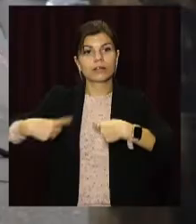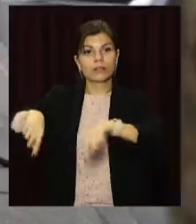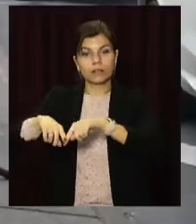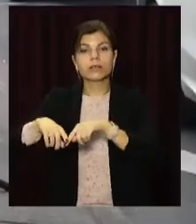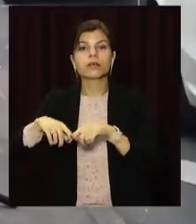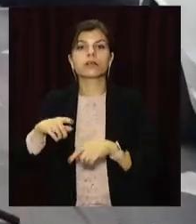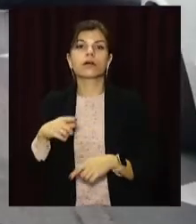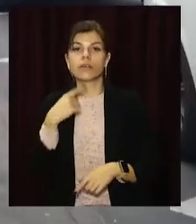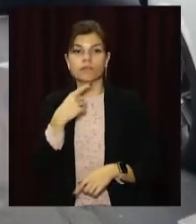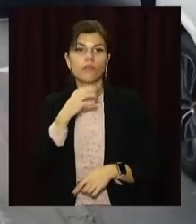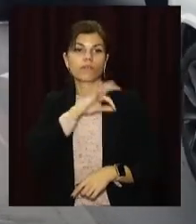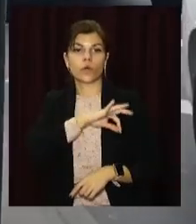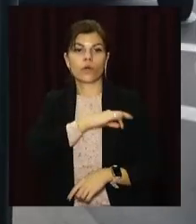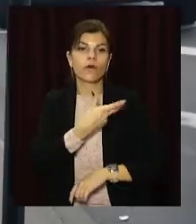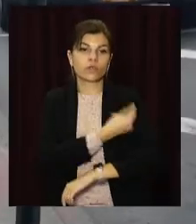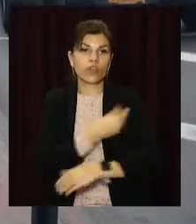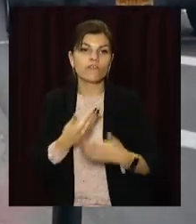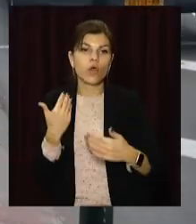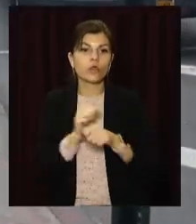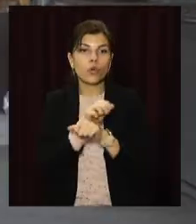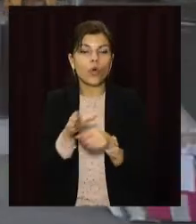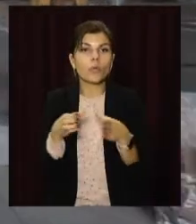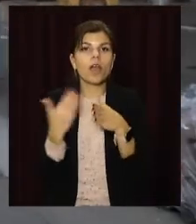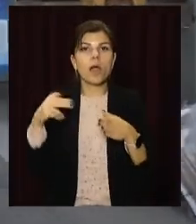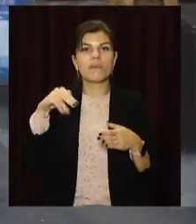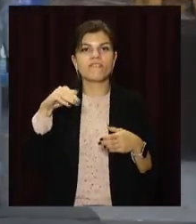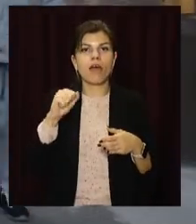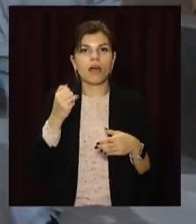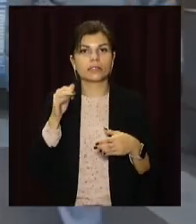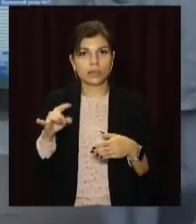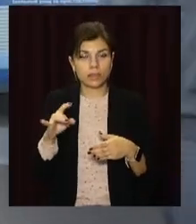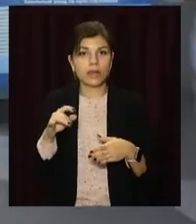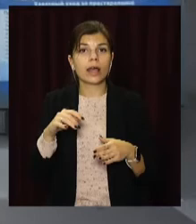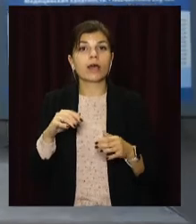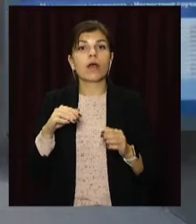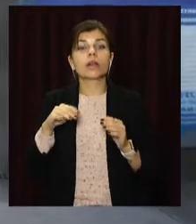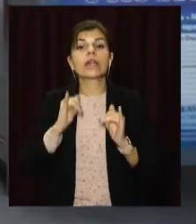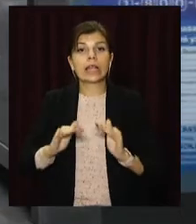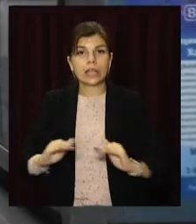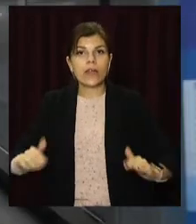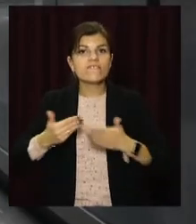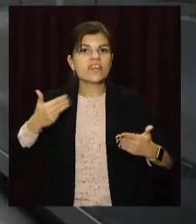затвердила використання вакцини від коронавірусу компанії Pfizer для дітей від 5 років.